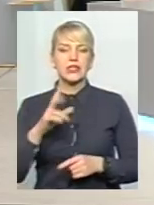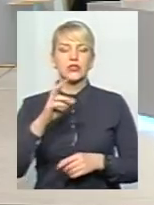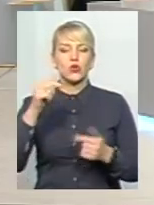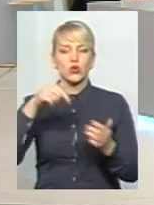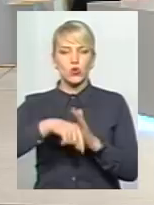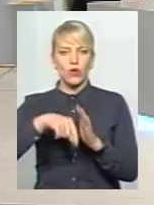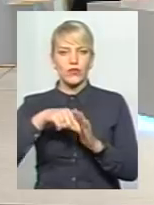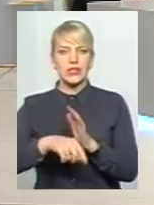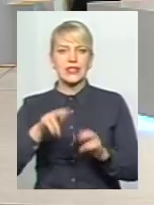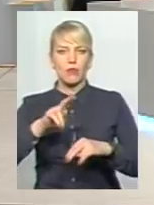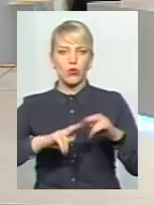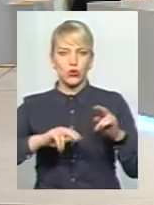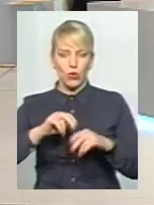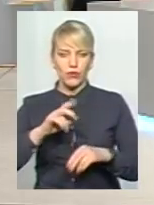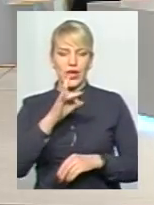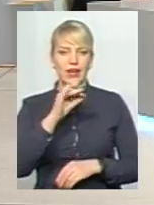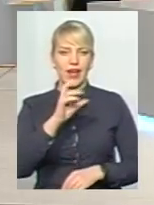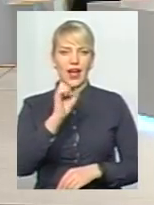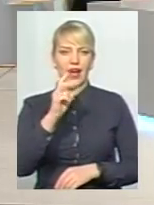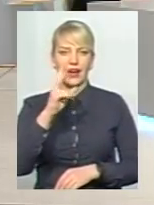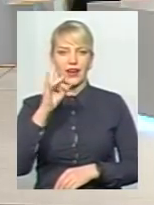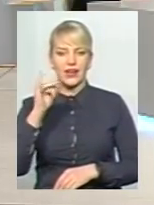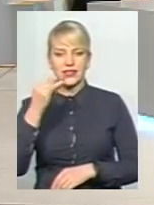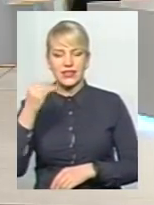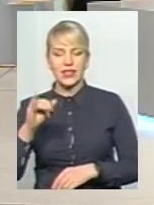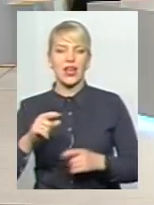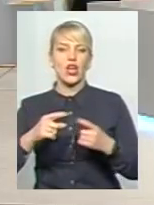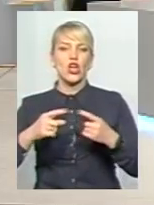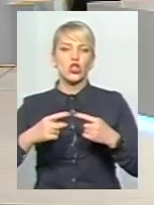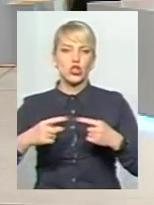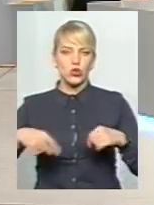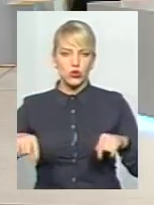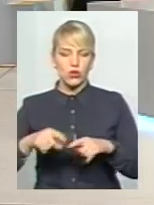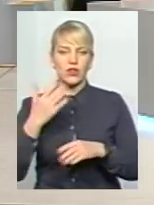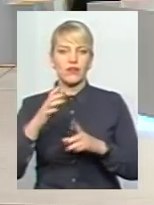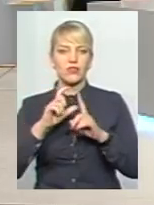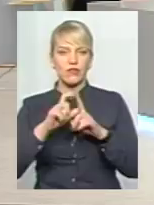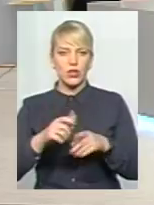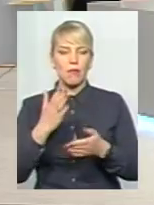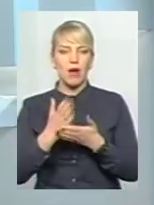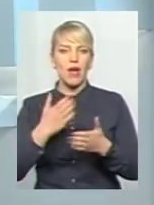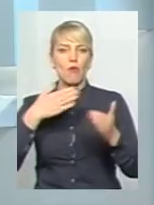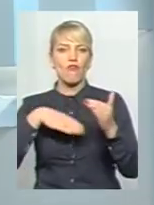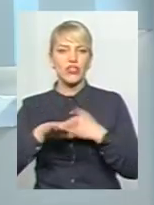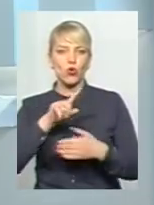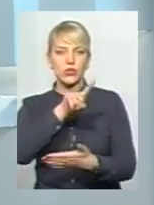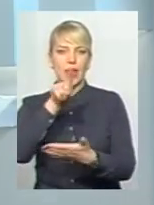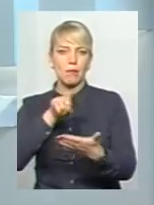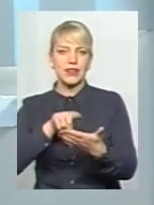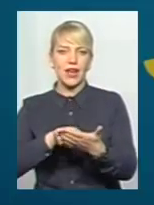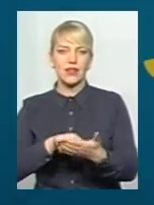забудови рекреаційної зони, ви відповідали, але ми ще маємо відеозапитання на ту ж тему від голови осередку Автомайдану.